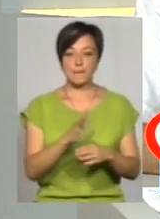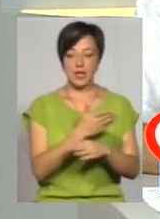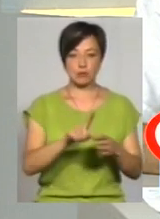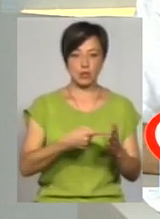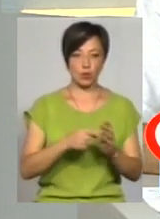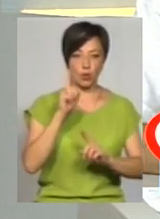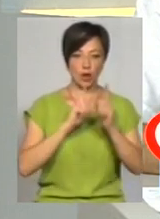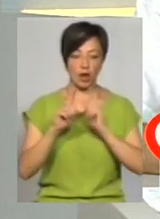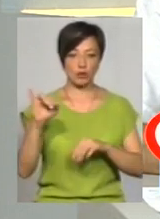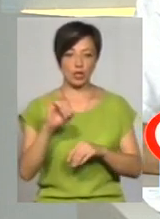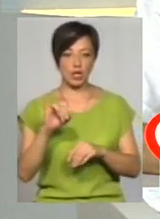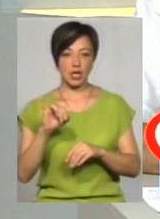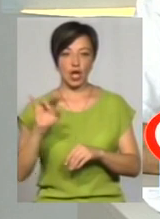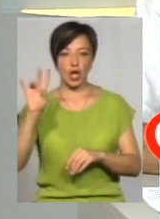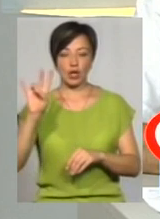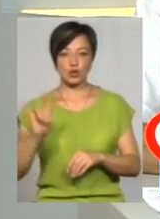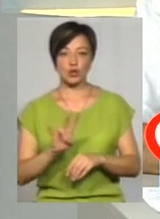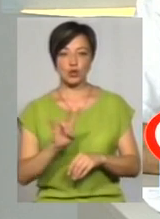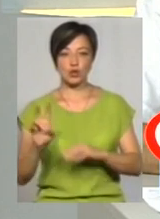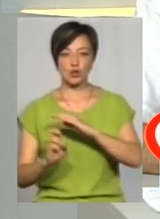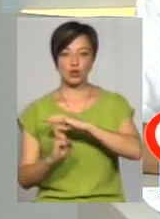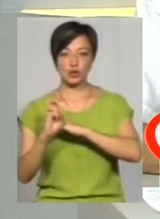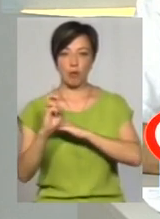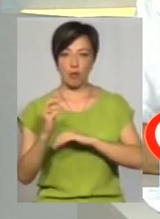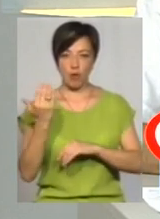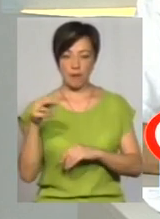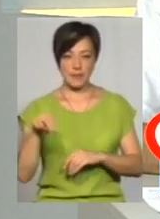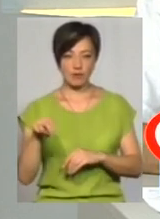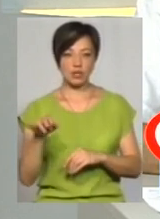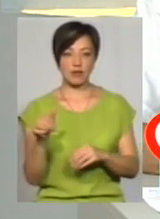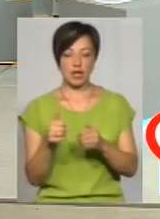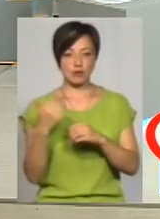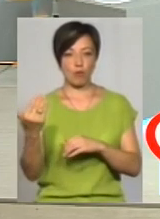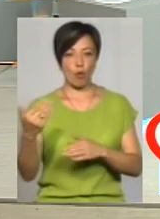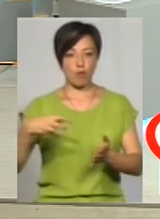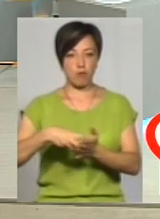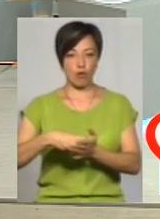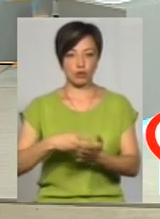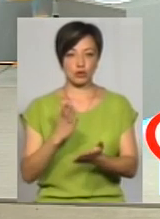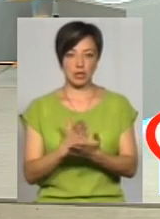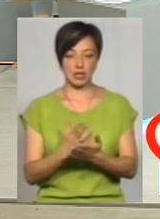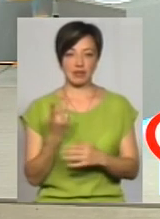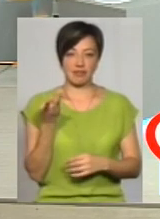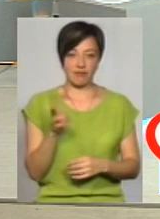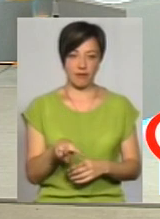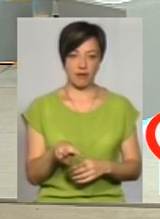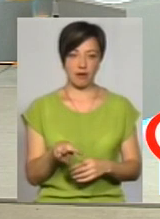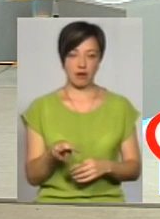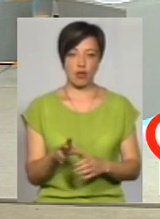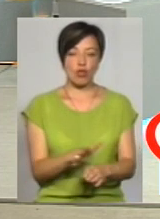радою і собором православним, і з боку пошти. От є два такі